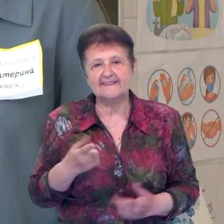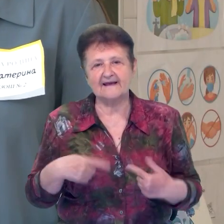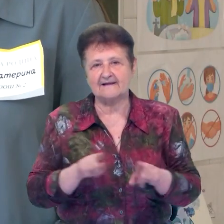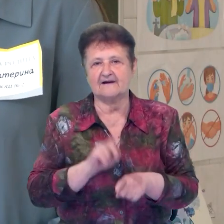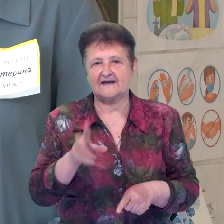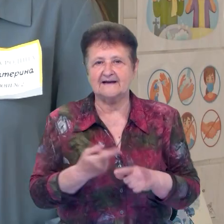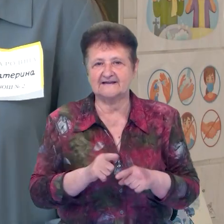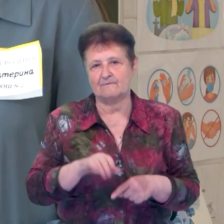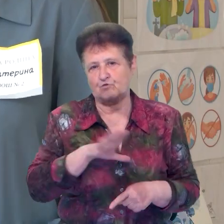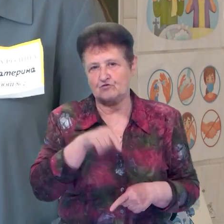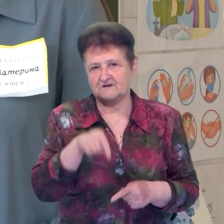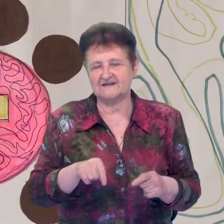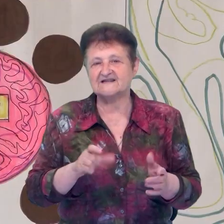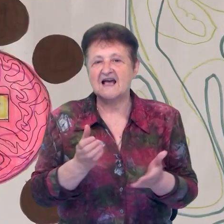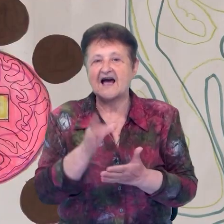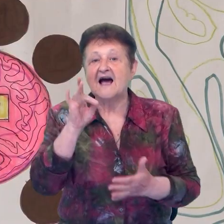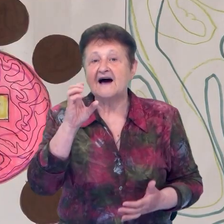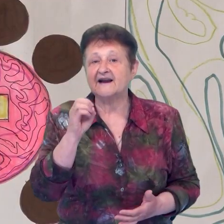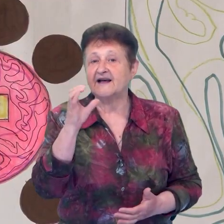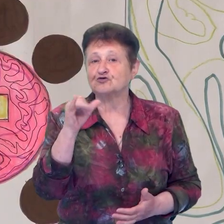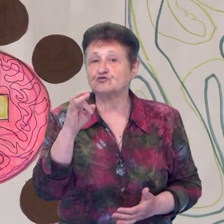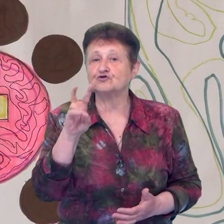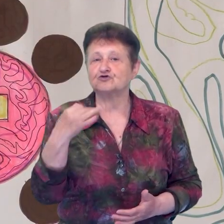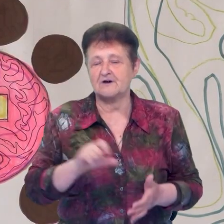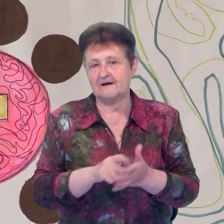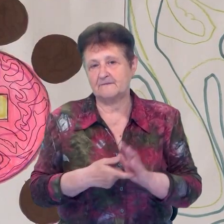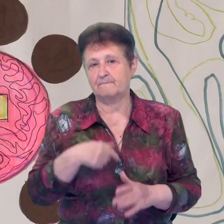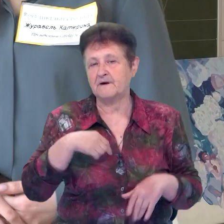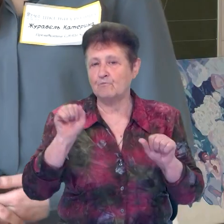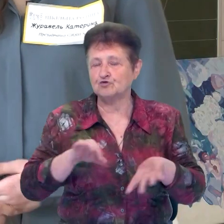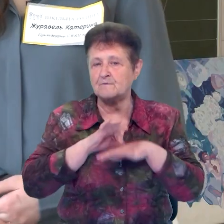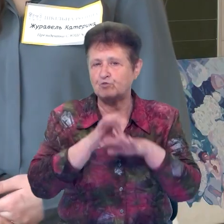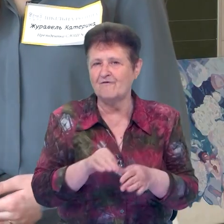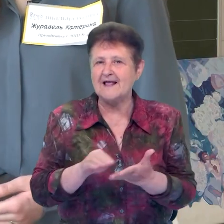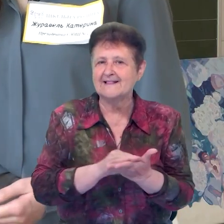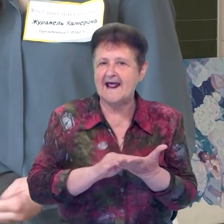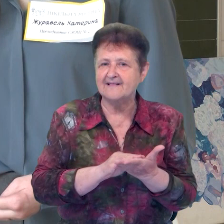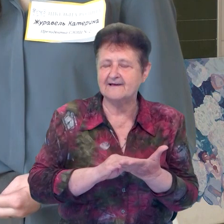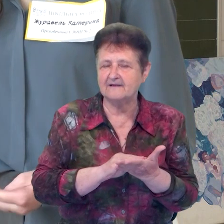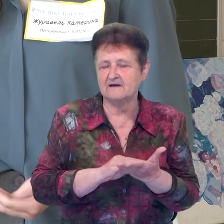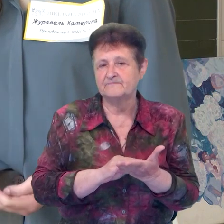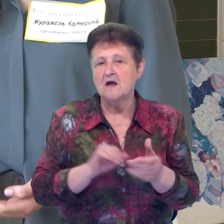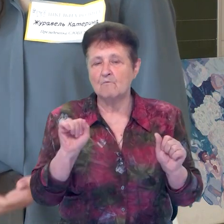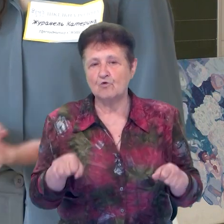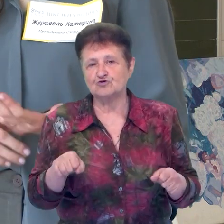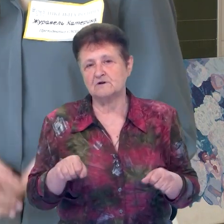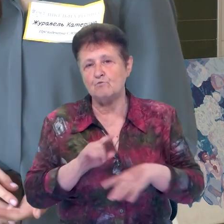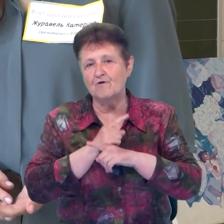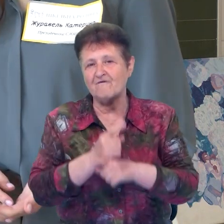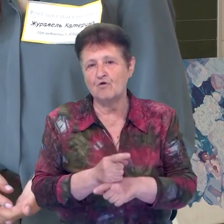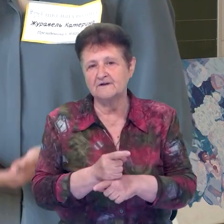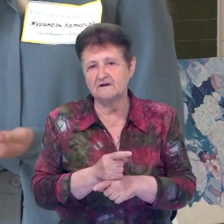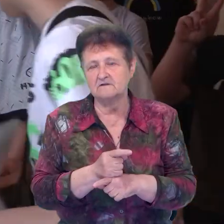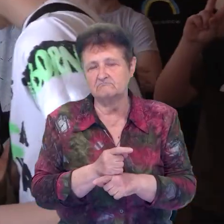як це була присурсна кімната. Ми можемо проводити, безперечно, тут і тренінги звичайні, можемо проводити